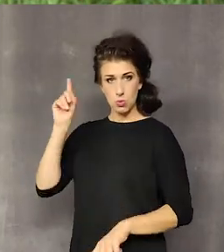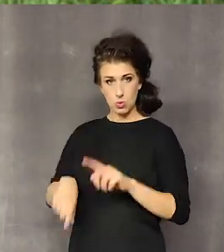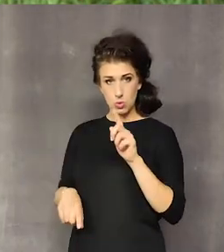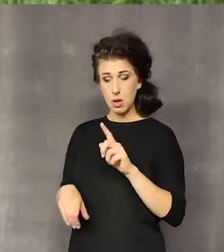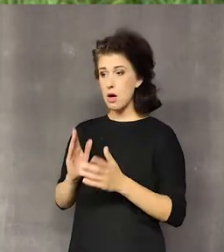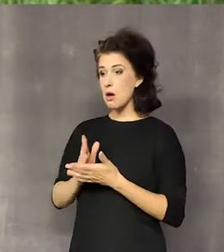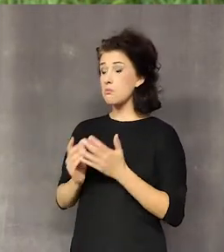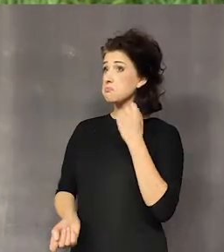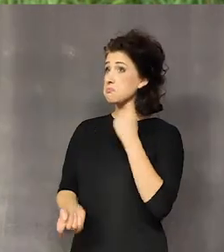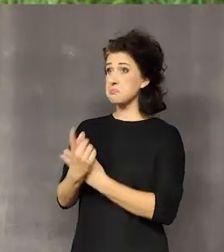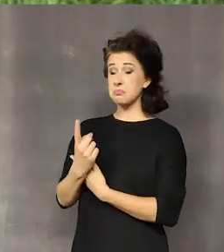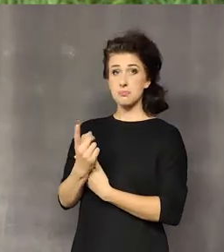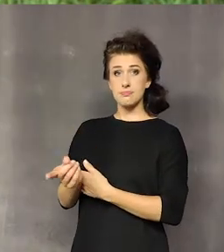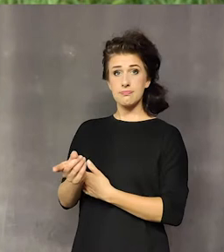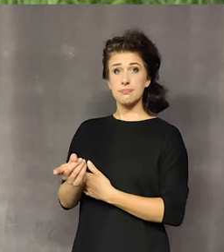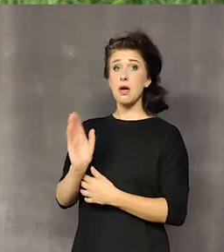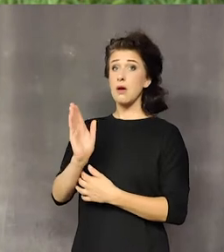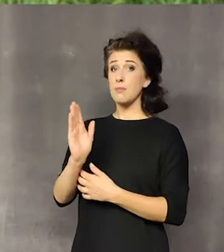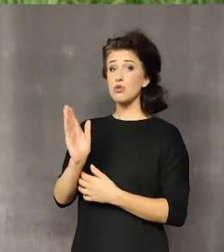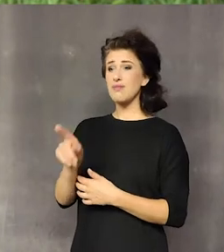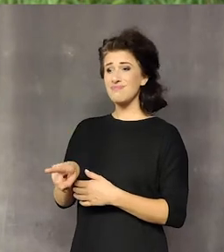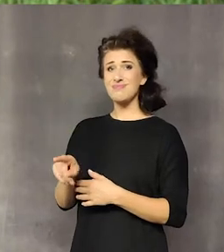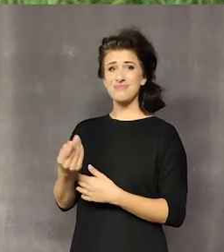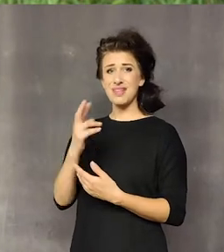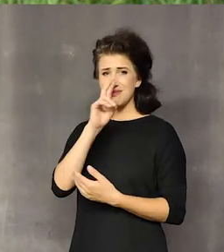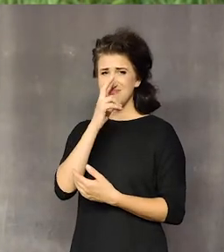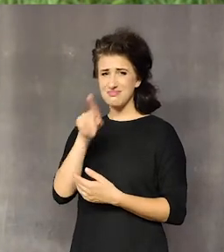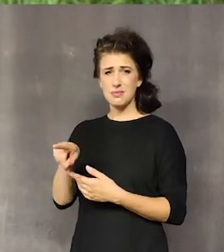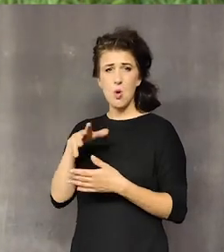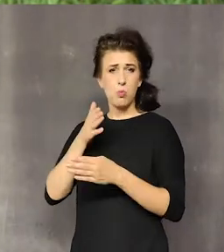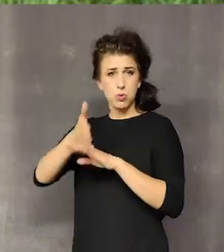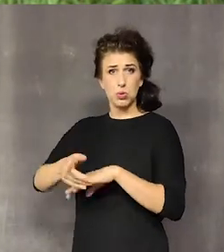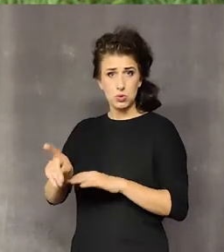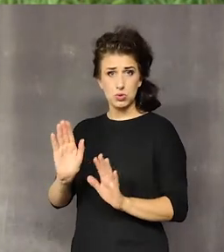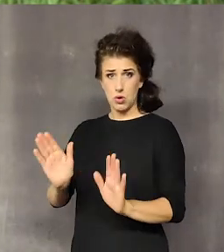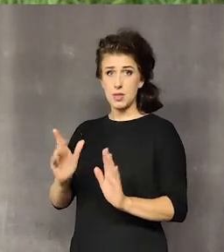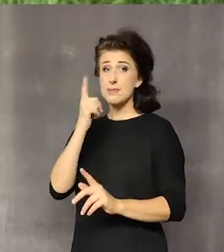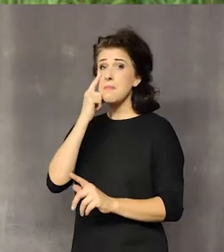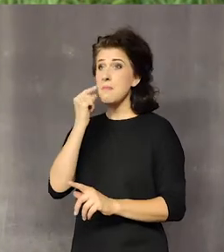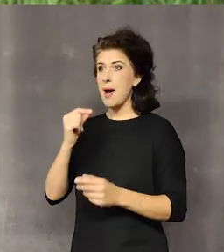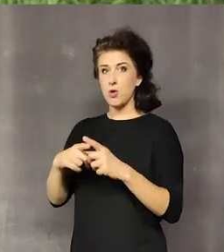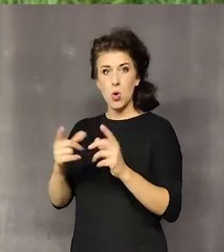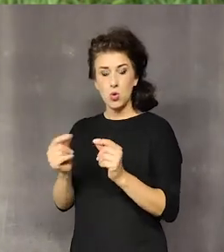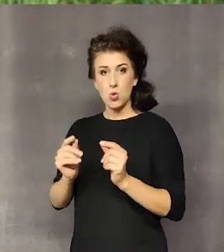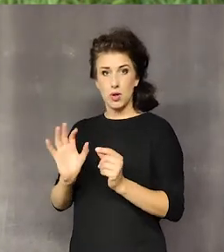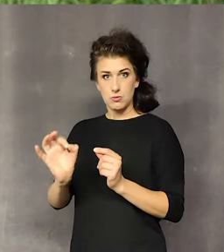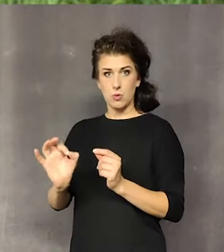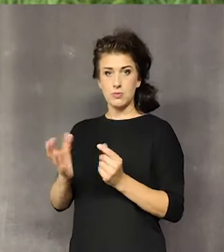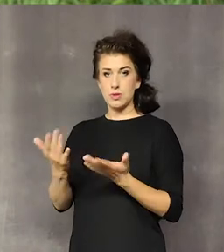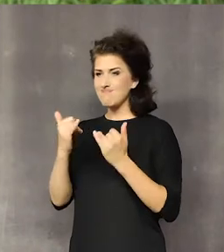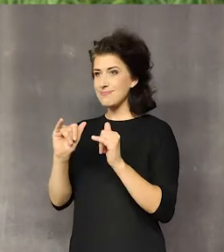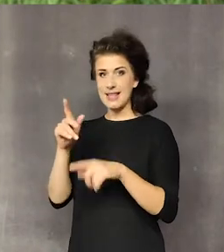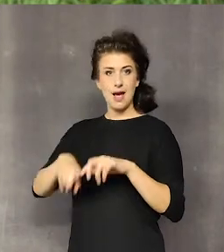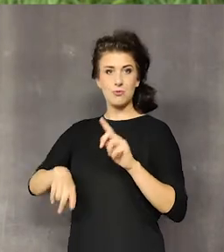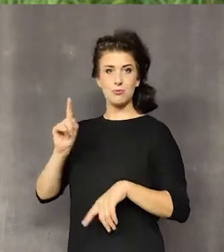co się okazuje? Zaraza bardzo późno weszła, ogórek bardzo ładnie owocował i smak tego ogórka jest trochę inny. Jest taki